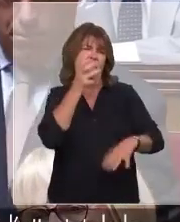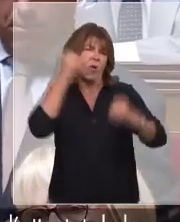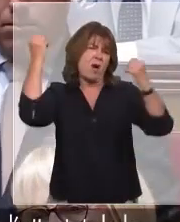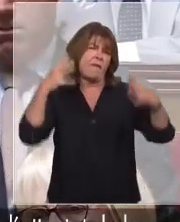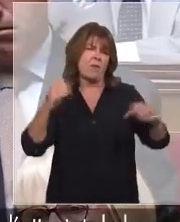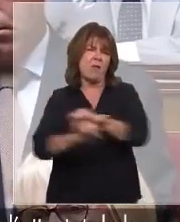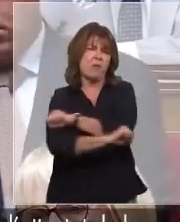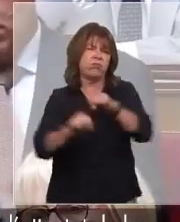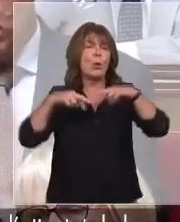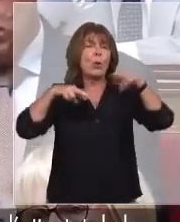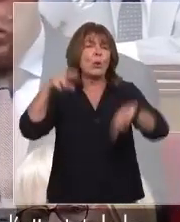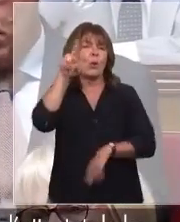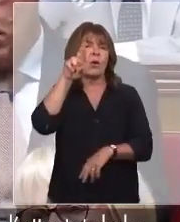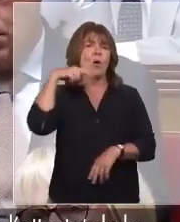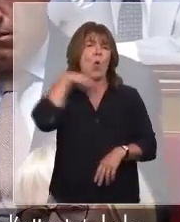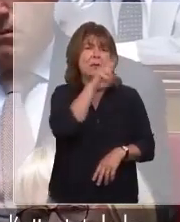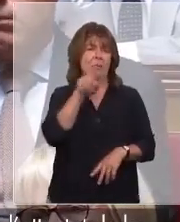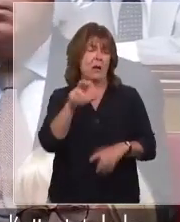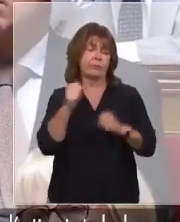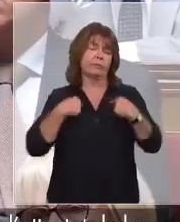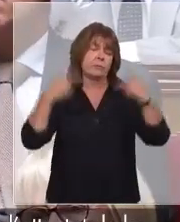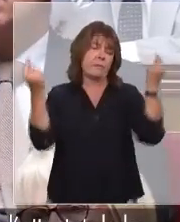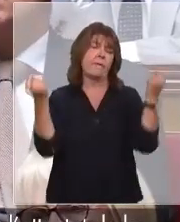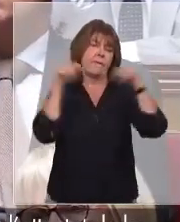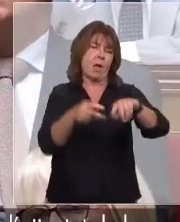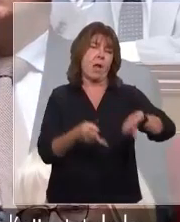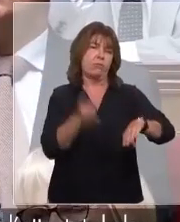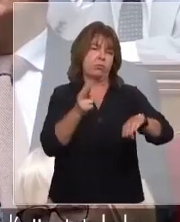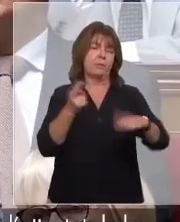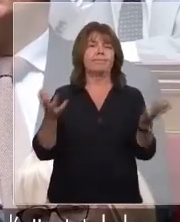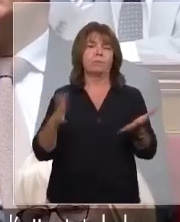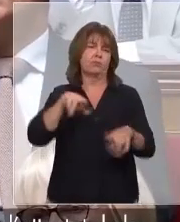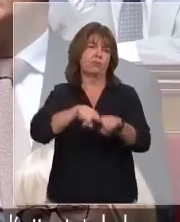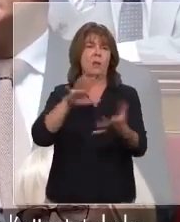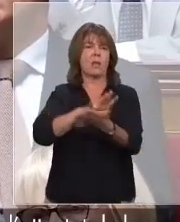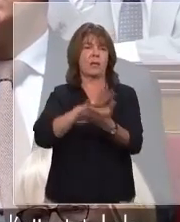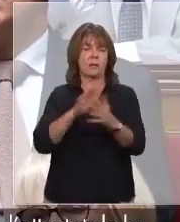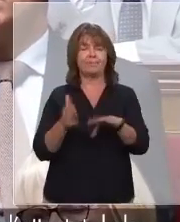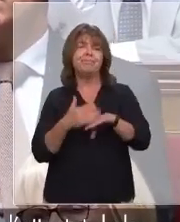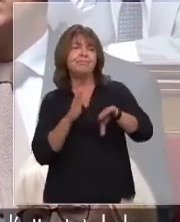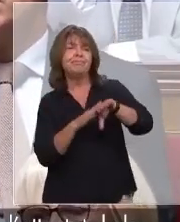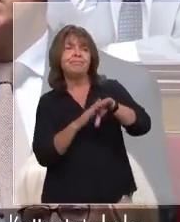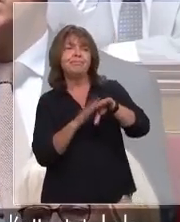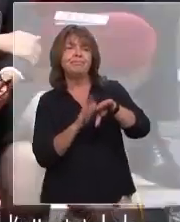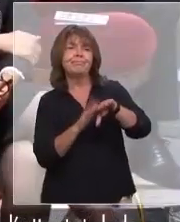de la rue des Rosiers. Un petit mot à l'extrême-gauche.